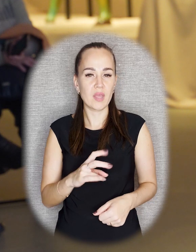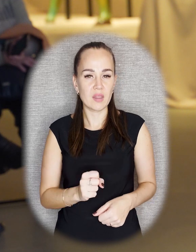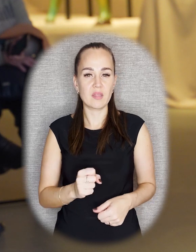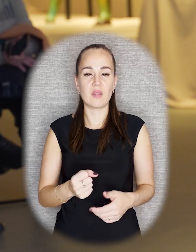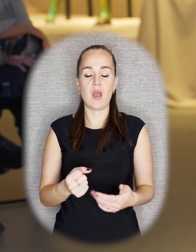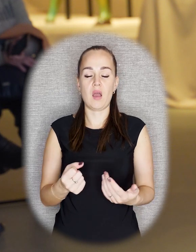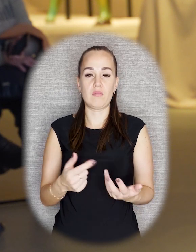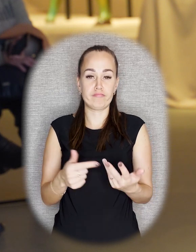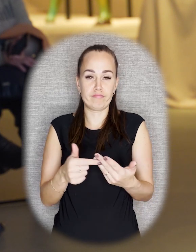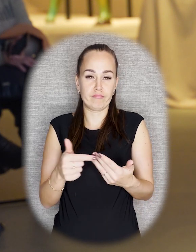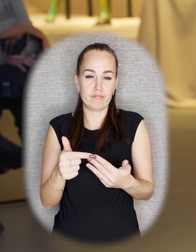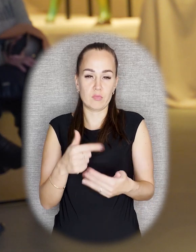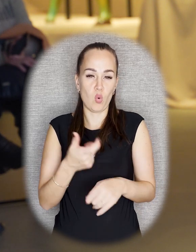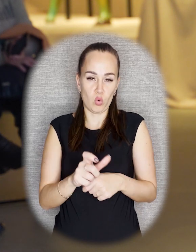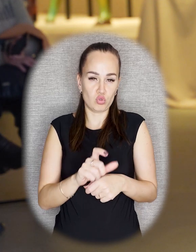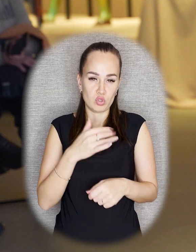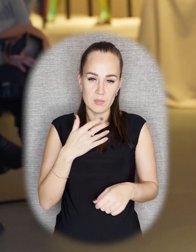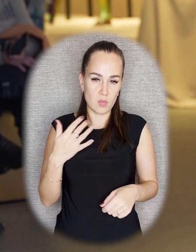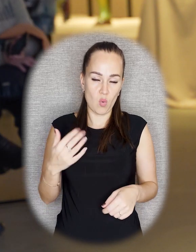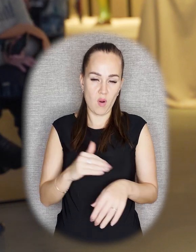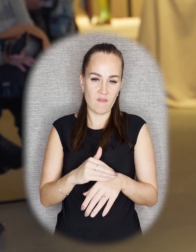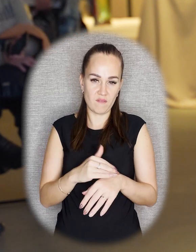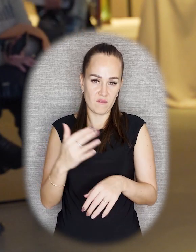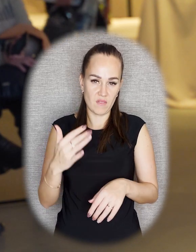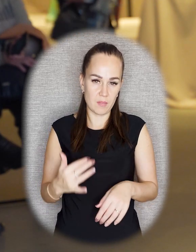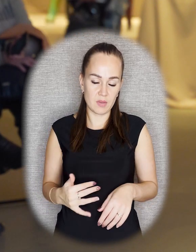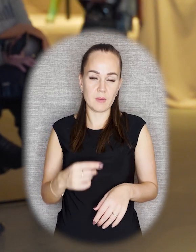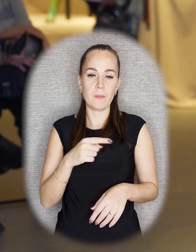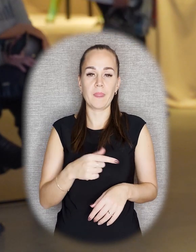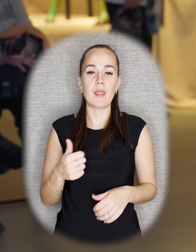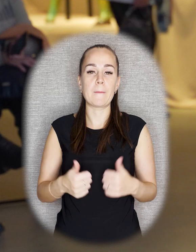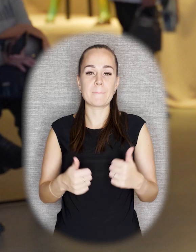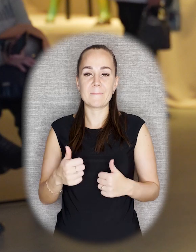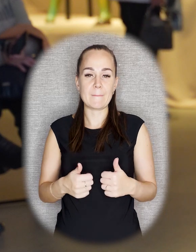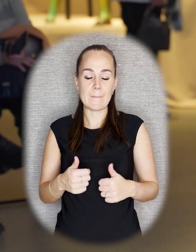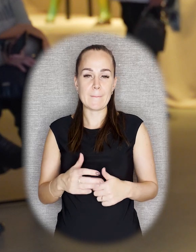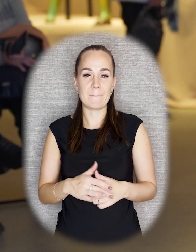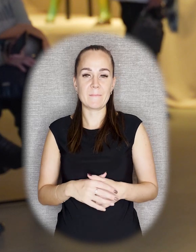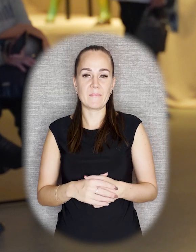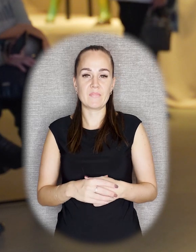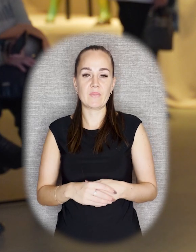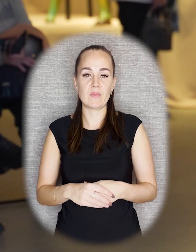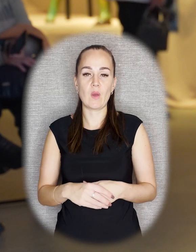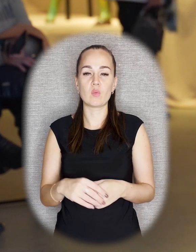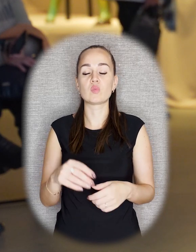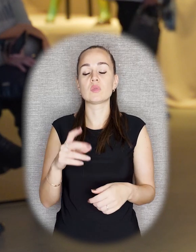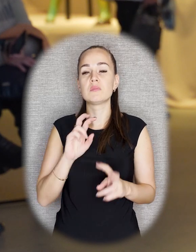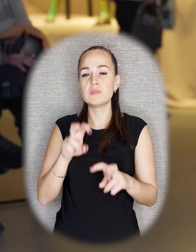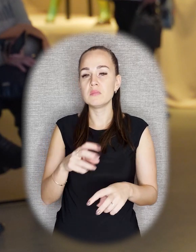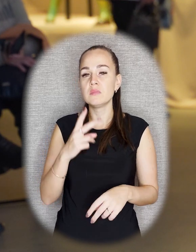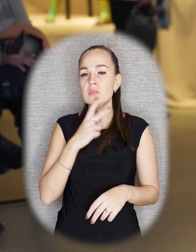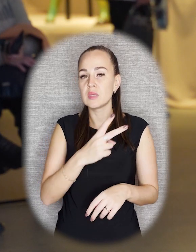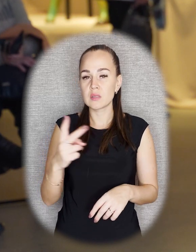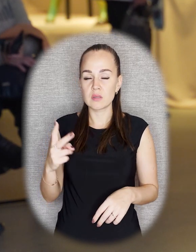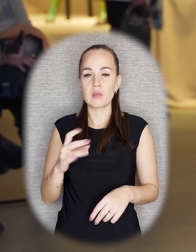Каненков, и Терновец. Конкурс ничем не заканчивается. Ленин приезжает посмотреть конкурсные работы.